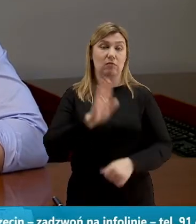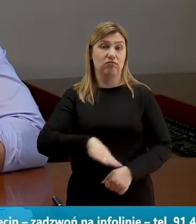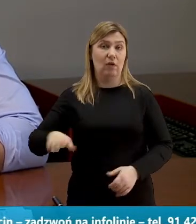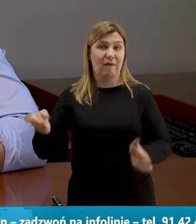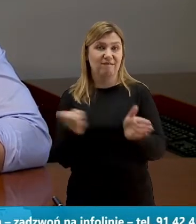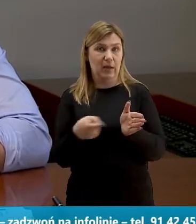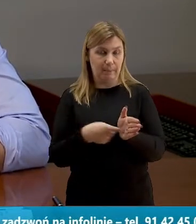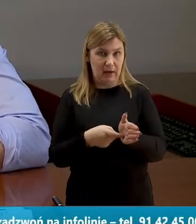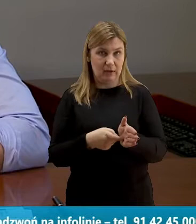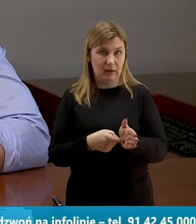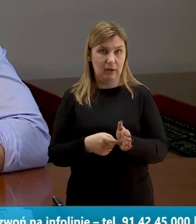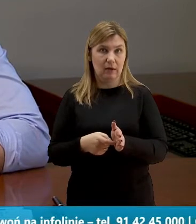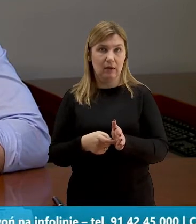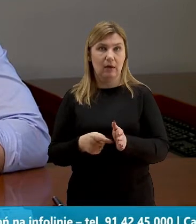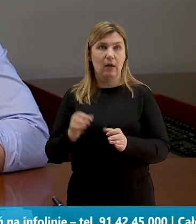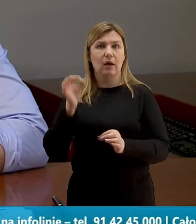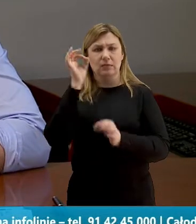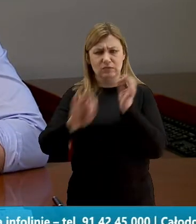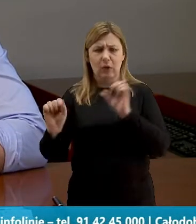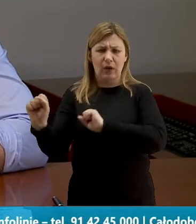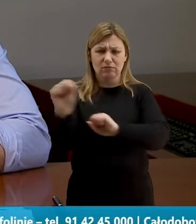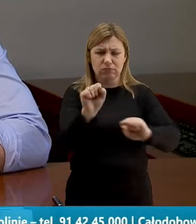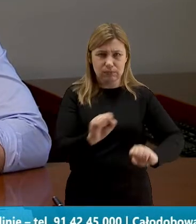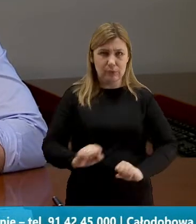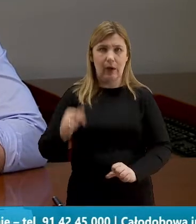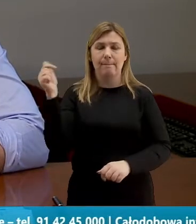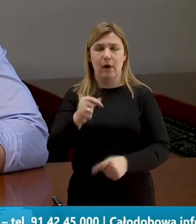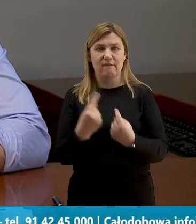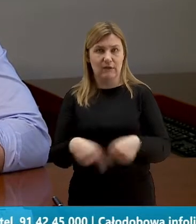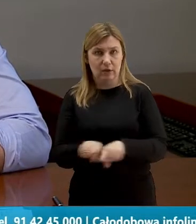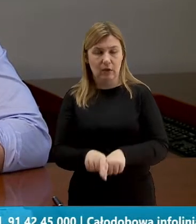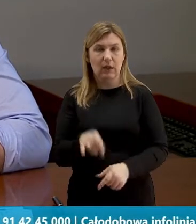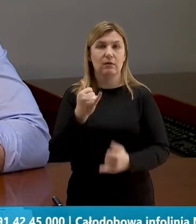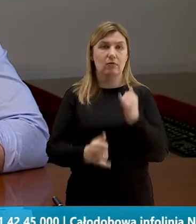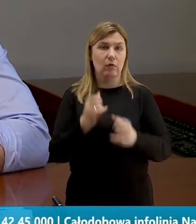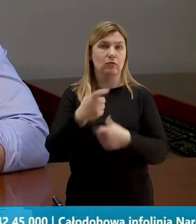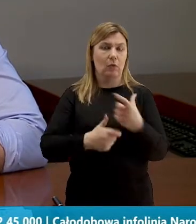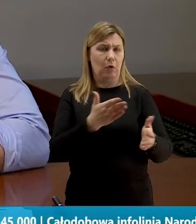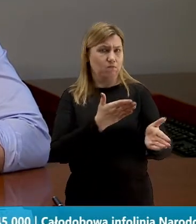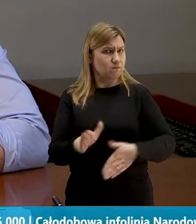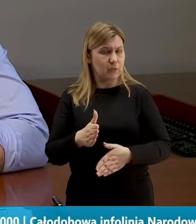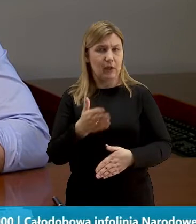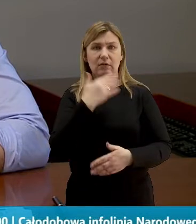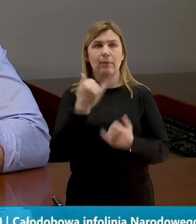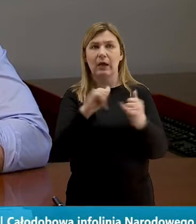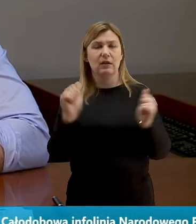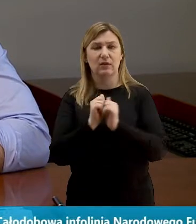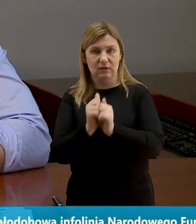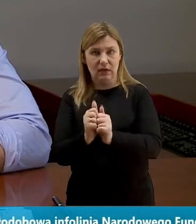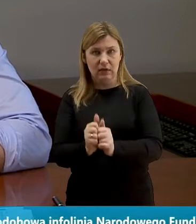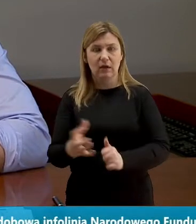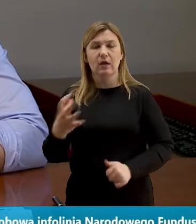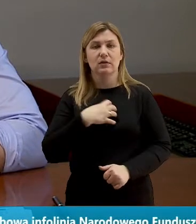wymycia i do przykład dokonania dezynfekcji powinno być to wykonane jeżeli to jest zrobione i nie ma innych zadań dla pracowników dyrektor